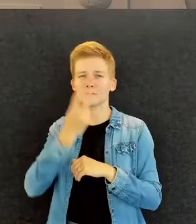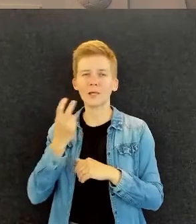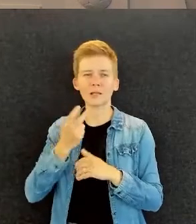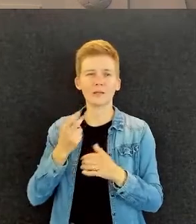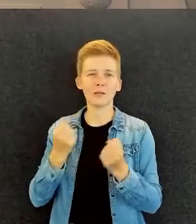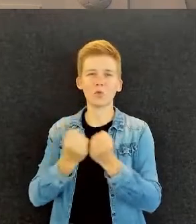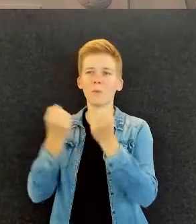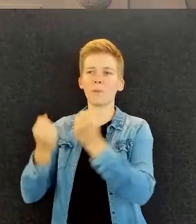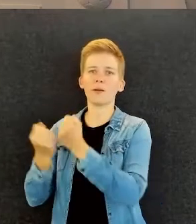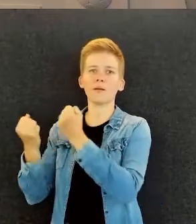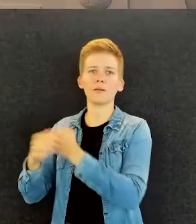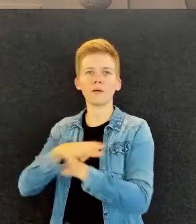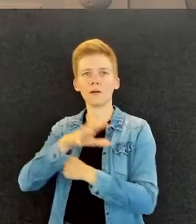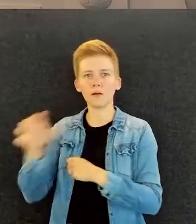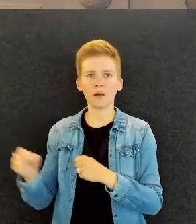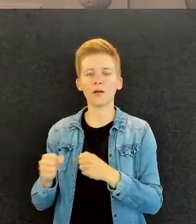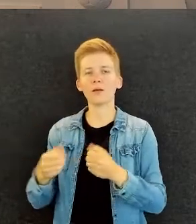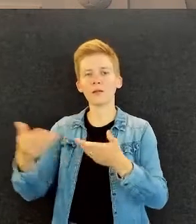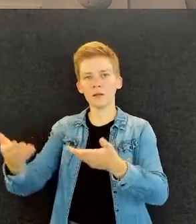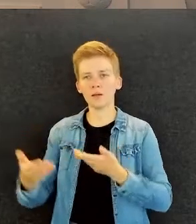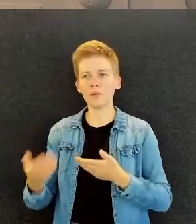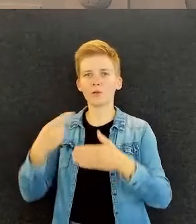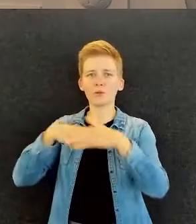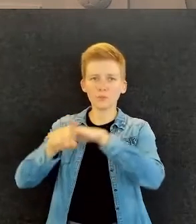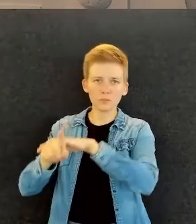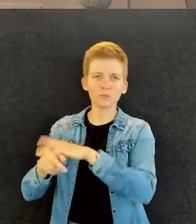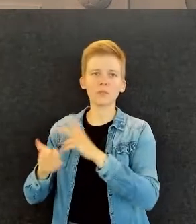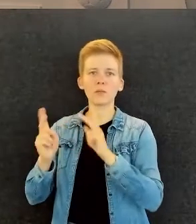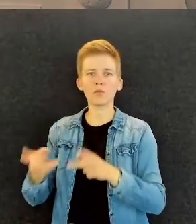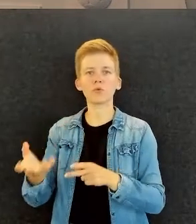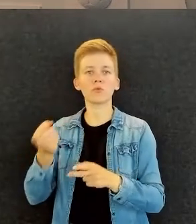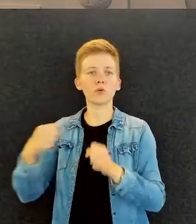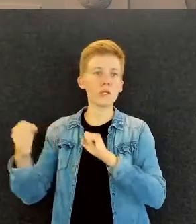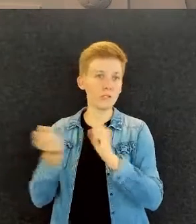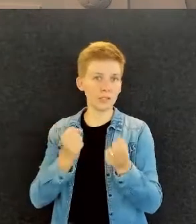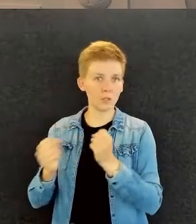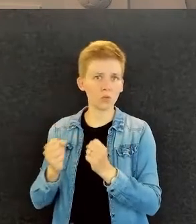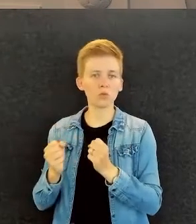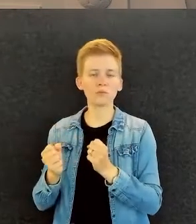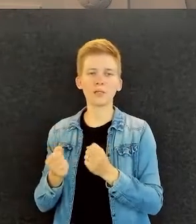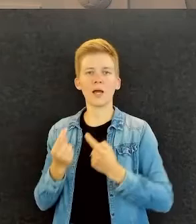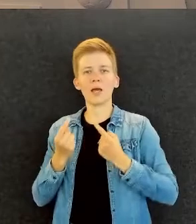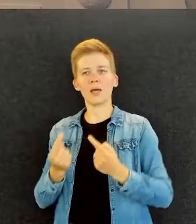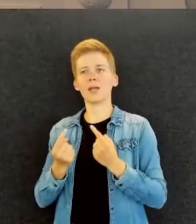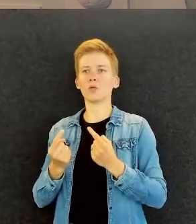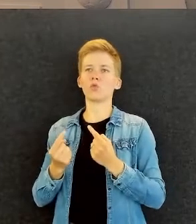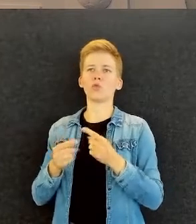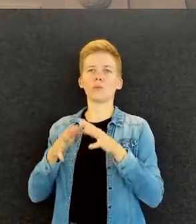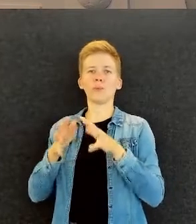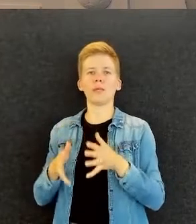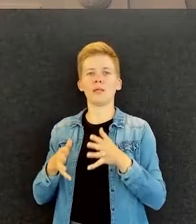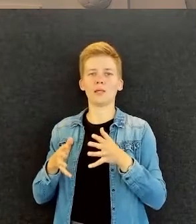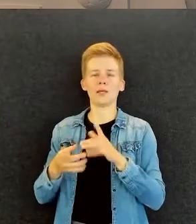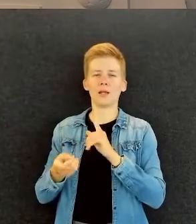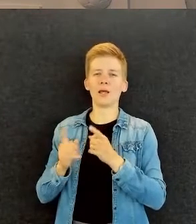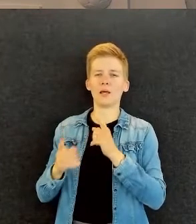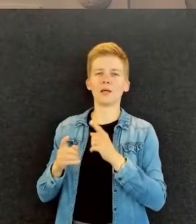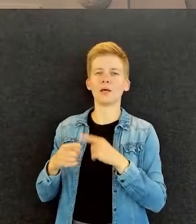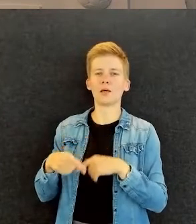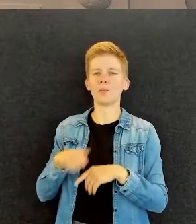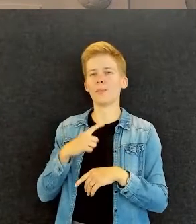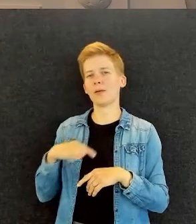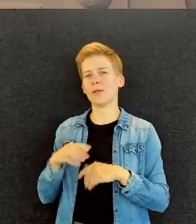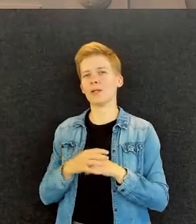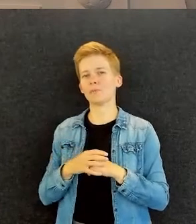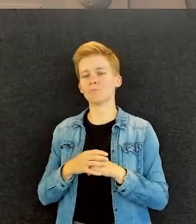että siinä kaikki on tervetulleita ja kaikki pystyy liikkumaan ja toimimaan sieltä. Että se on ehkä semmoinen erityispiirre, mikä tässä sitten